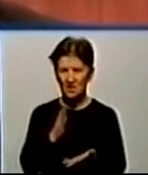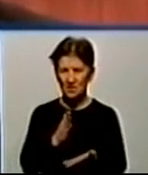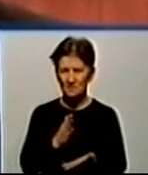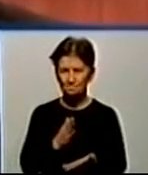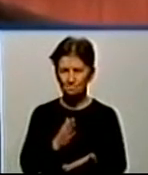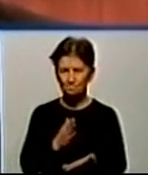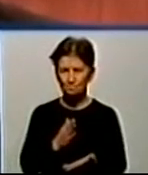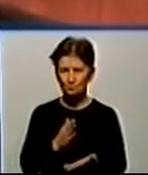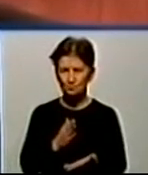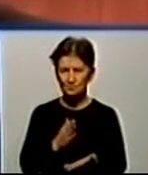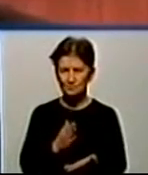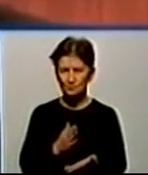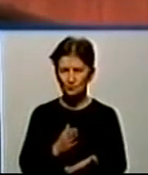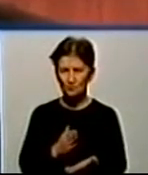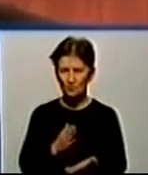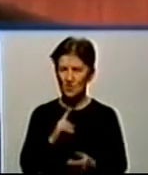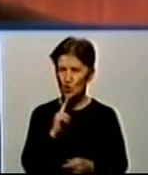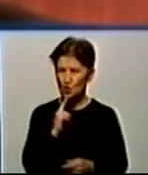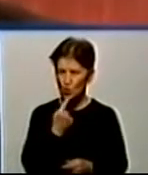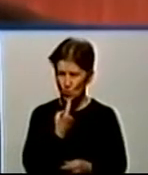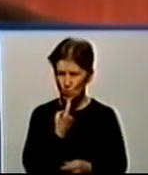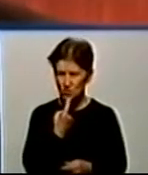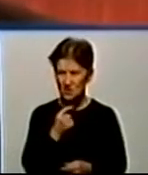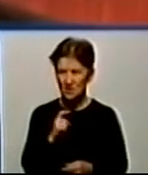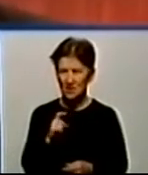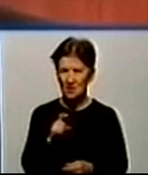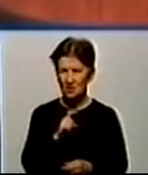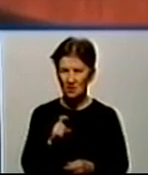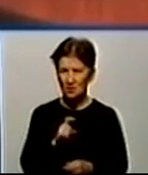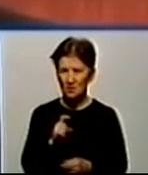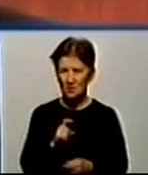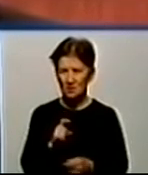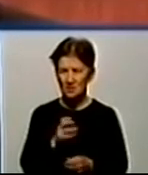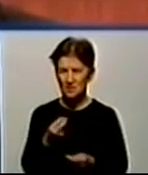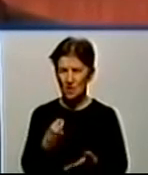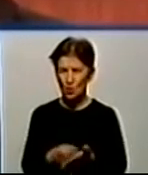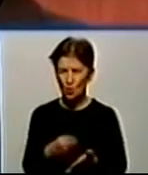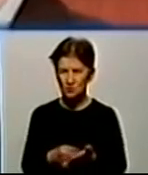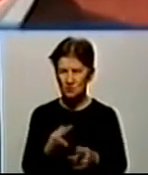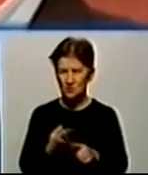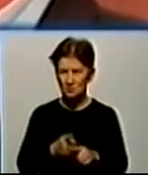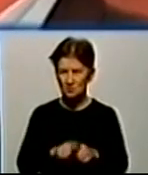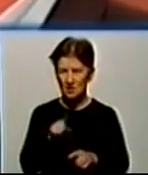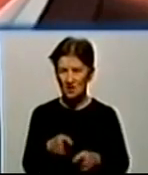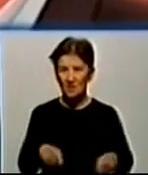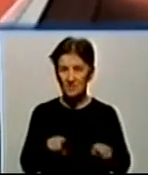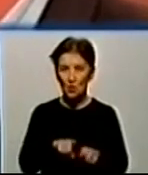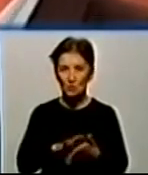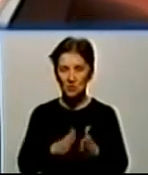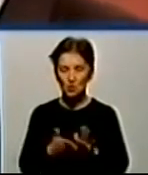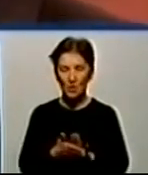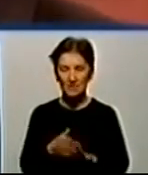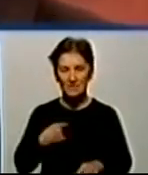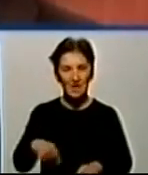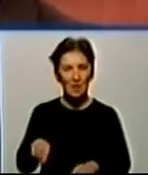трудності з об'єговими коштами. От з-за чого в даній ситуації ми